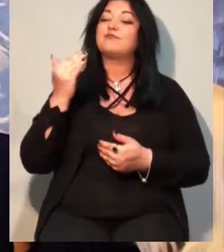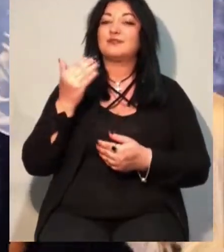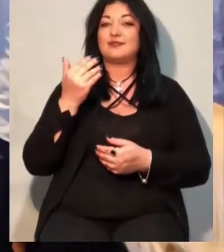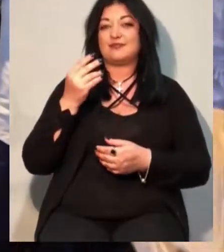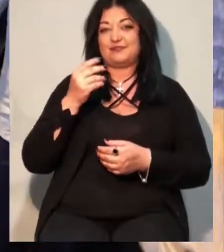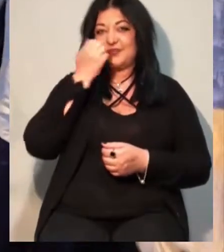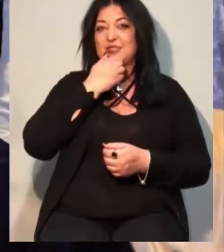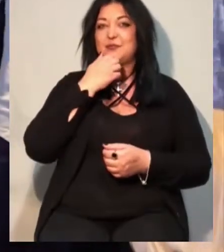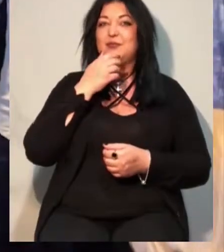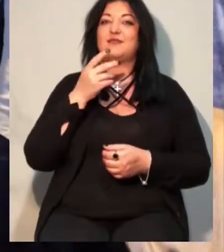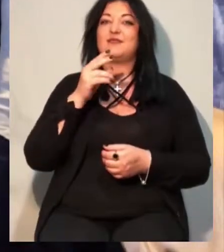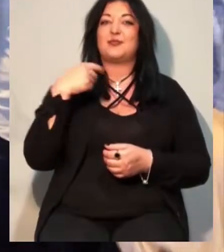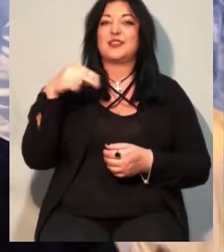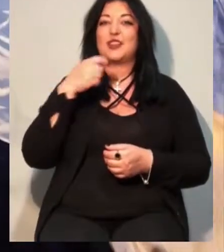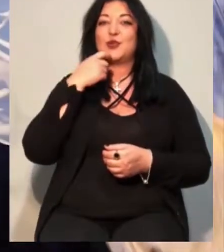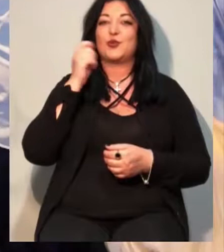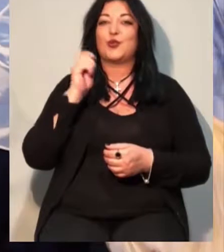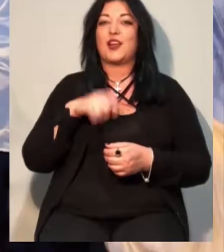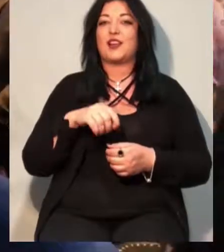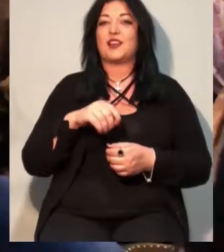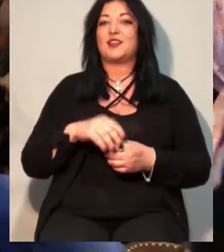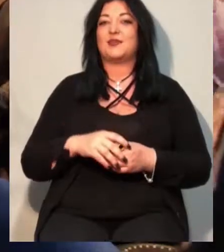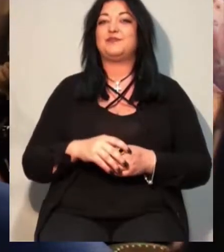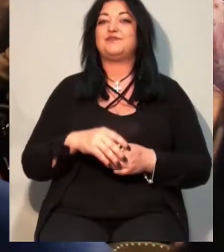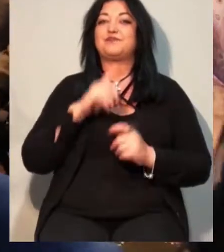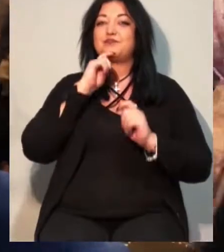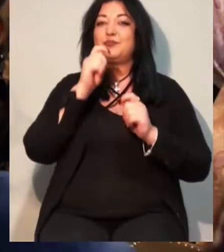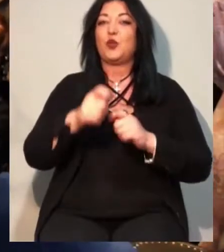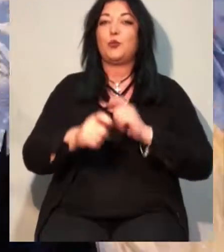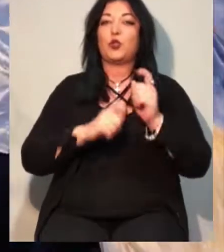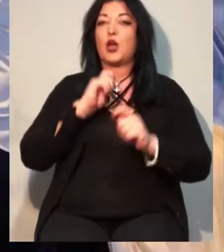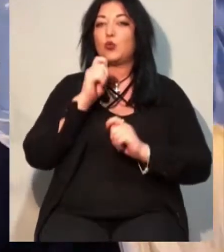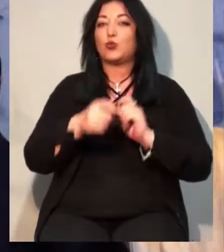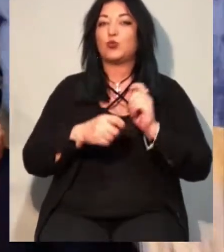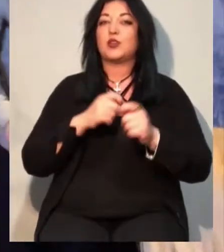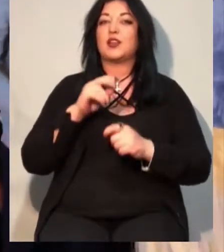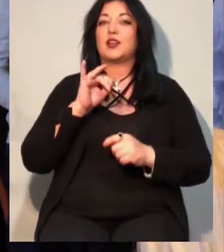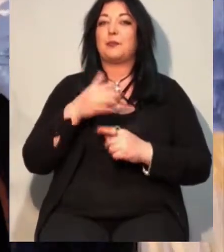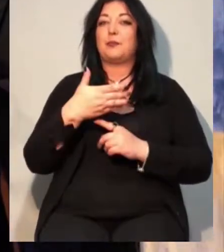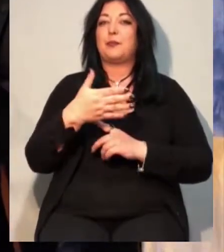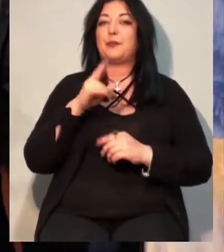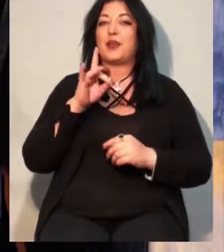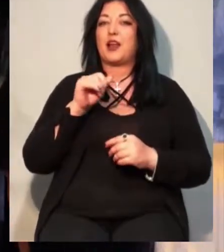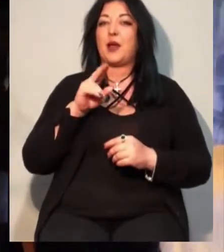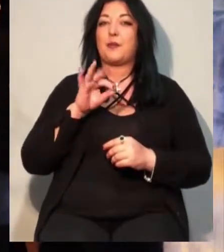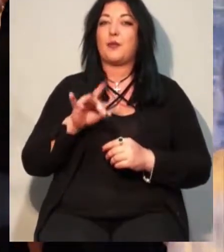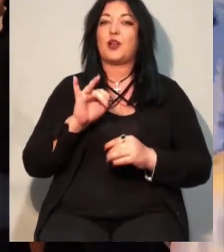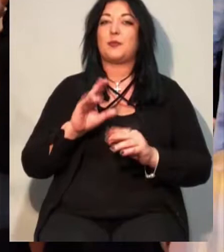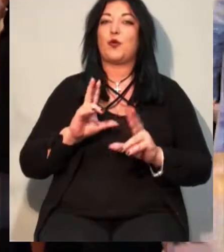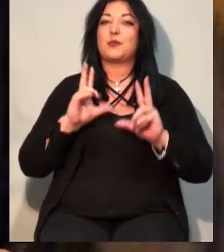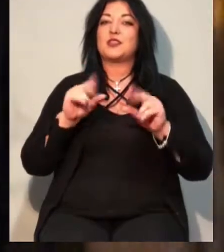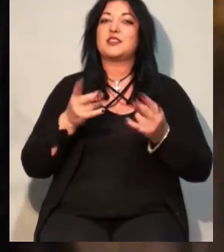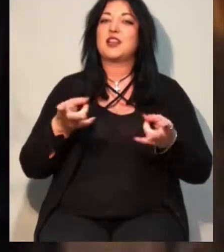Моряки в якості подяки підготували подарунки. Меценатам вручили квіти та прапор військово-морських сил, на якому пообіцяли залишити свої